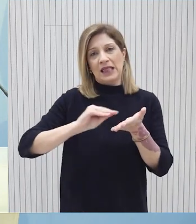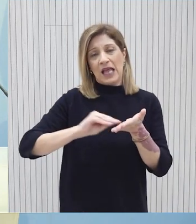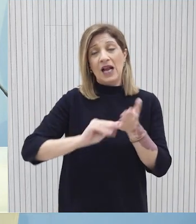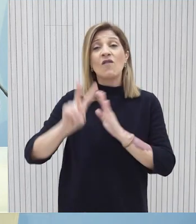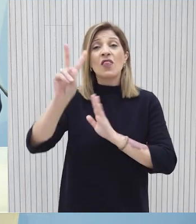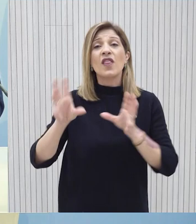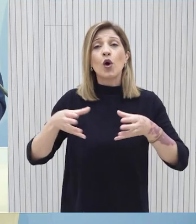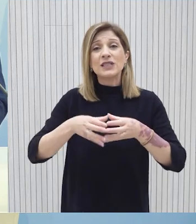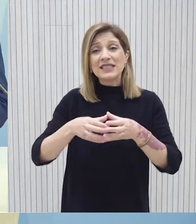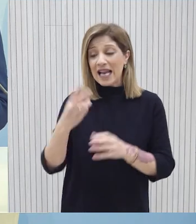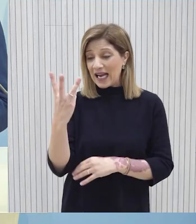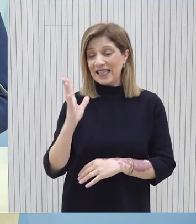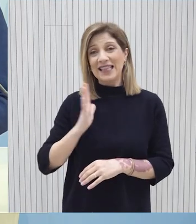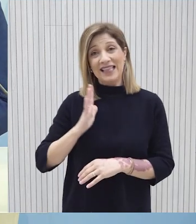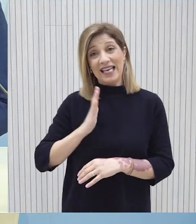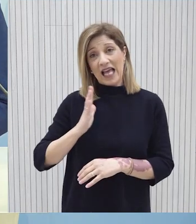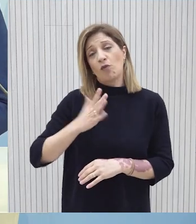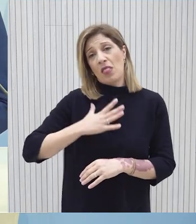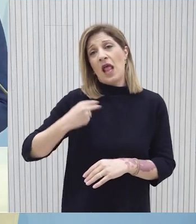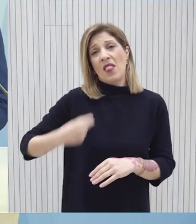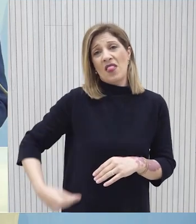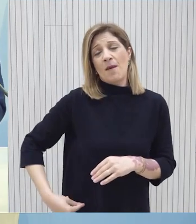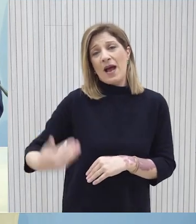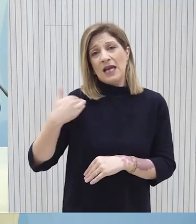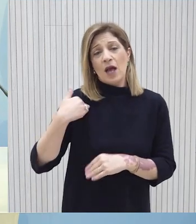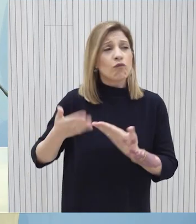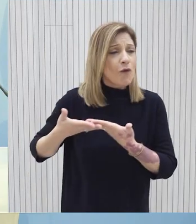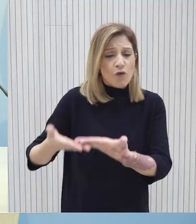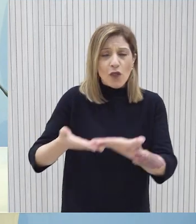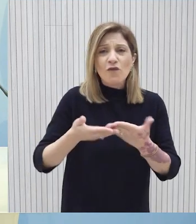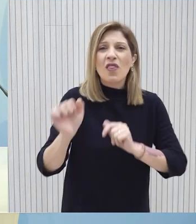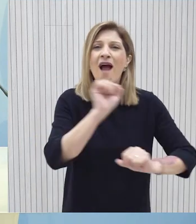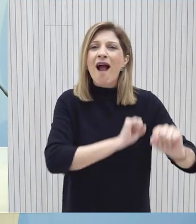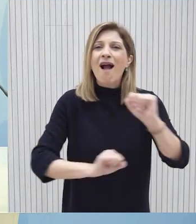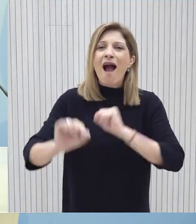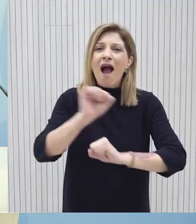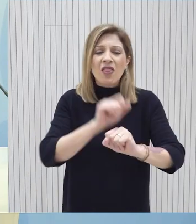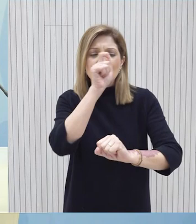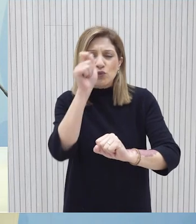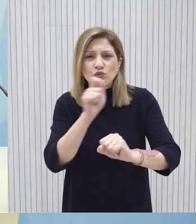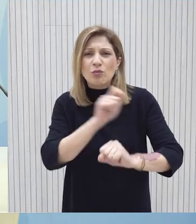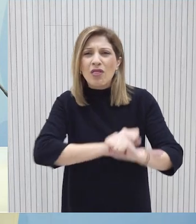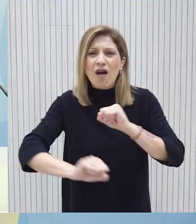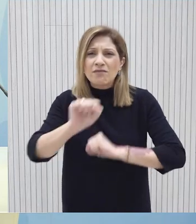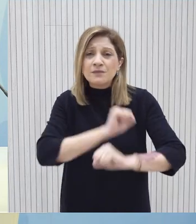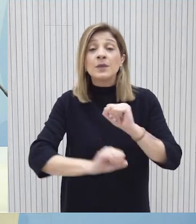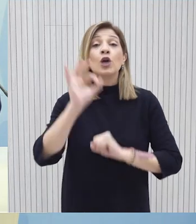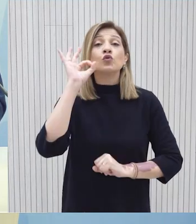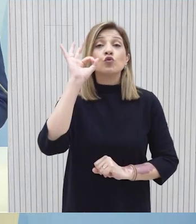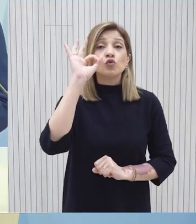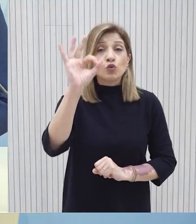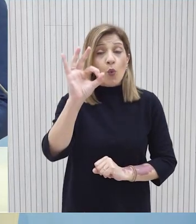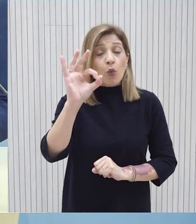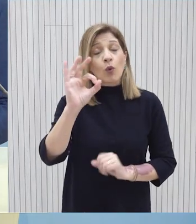συνεργεία με τρία άτομα έκαστο, όπως ζήτησαν και οι Δήμοι, παρέχουν βοήθεια στον καθαρισμό άχρηστων και άλλων υλικών. Στόχος είναι,